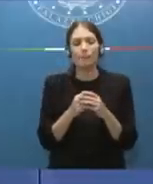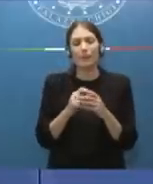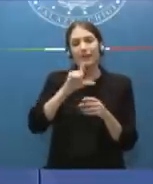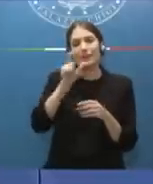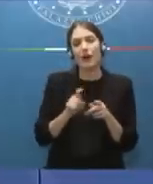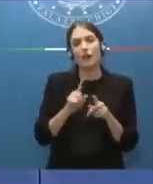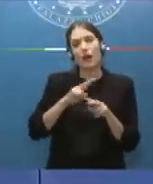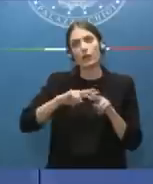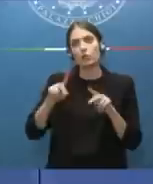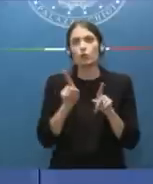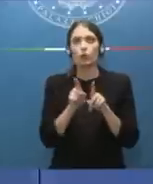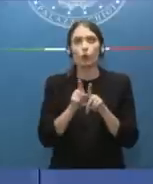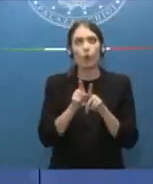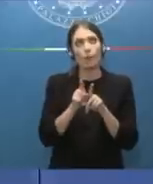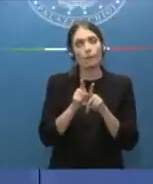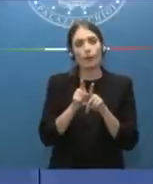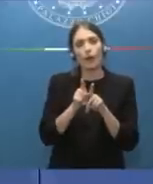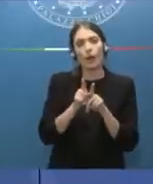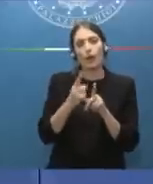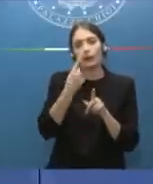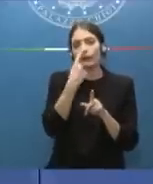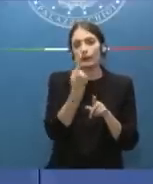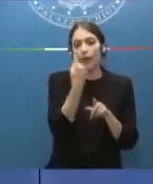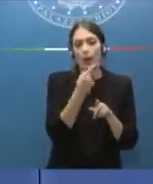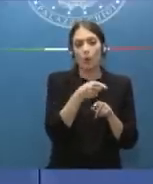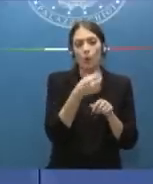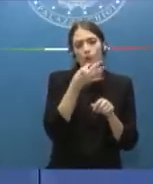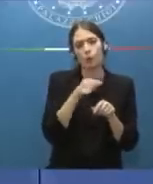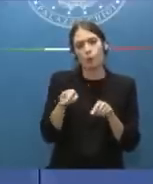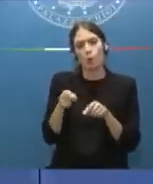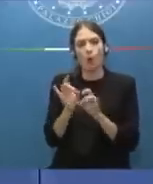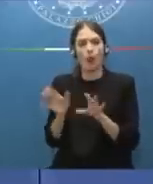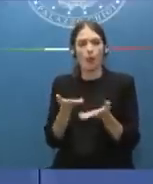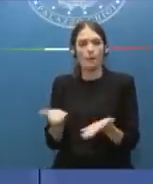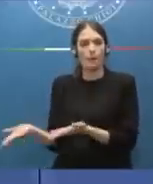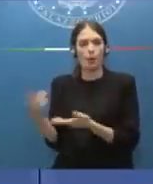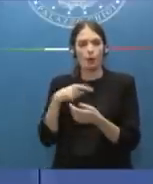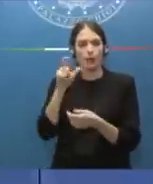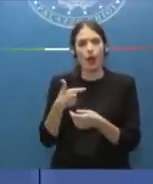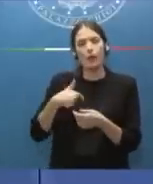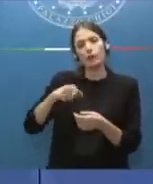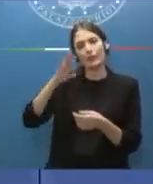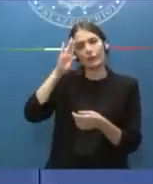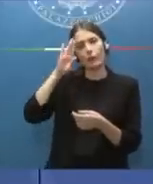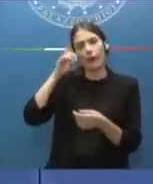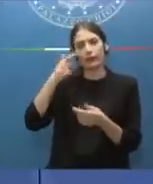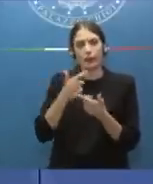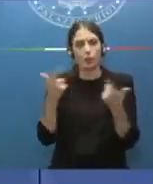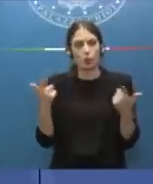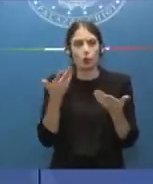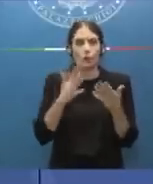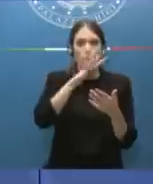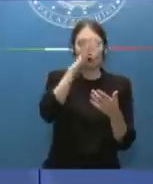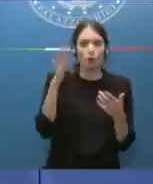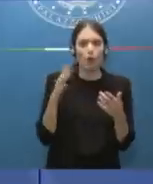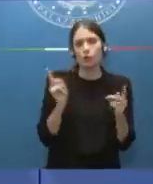la nazione nella quale quando c'è da delinquere si può venire, perché qui, insomma, siamo meno attenti di quanto non lo siano altri e voglio